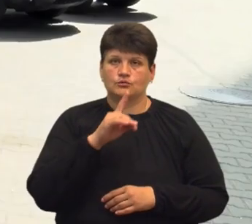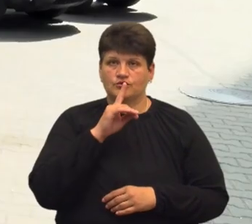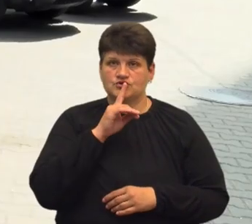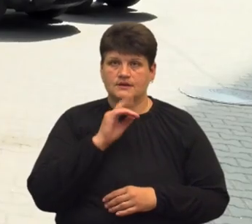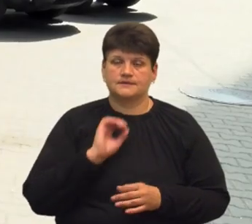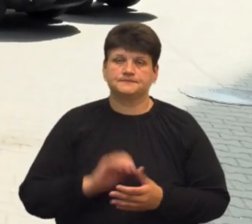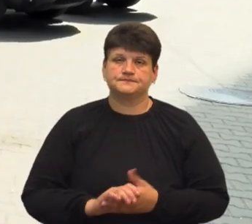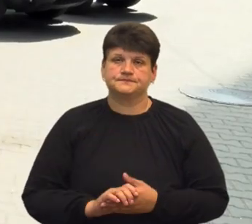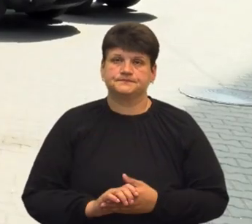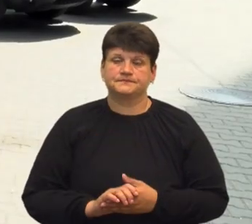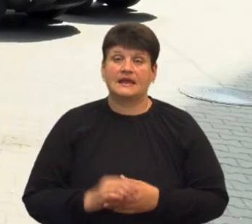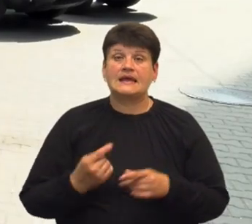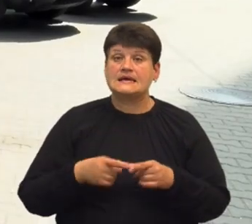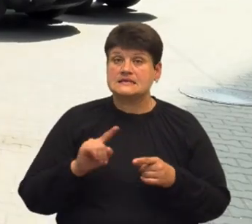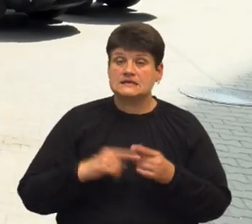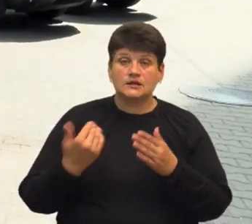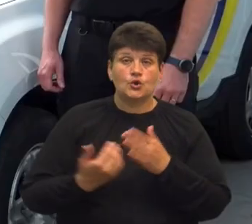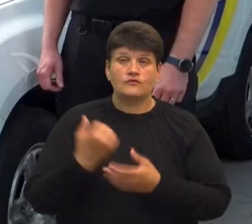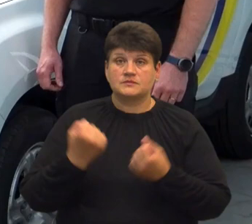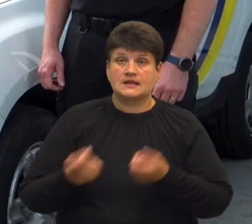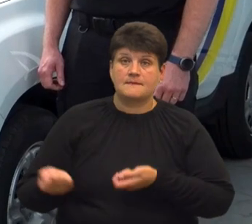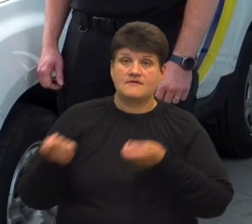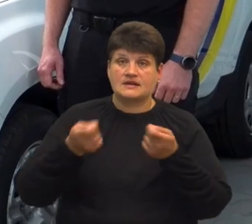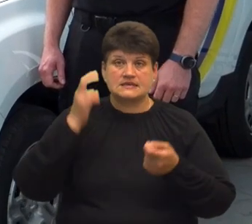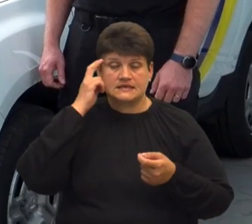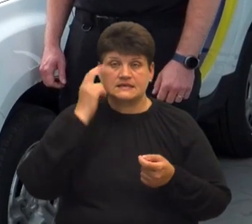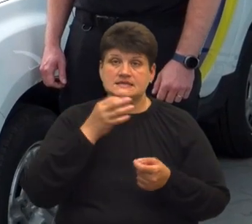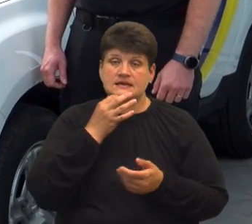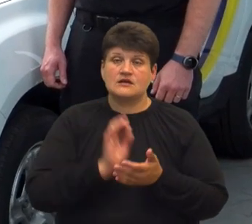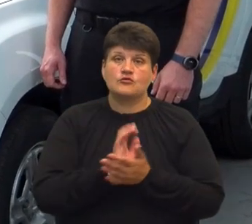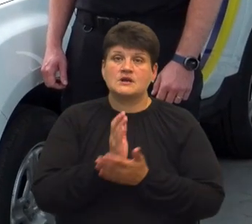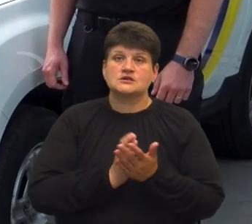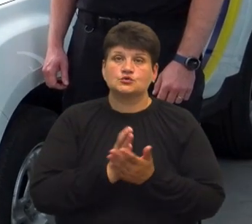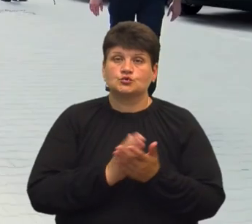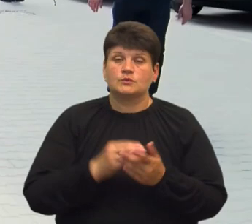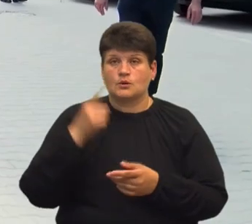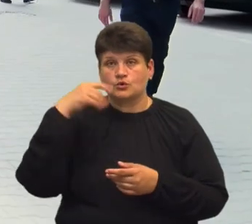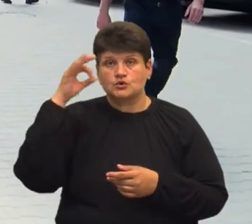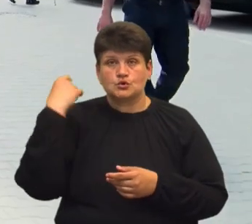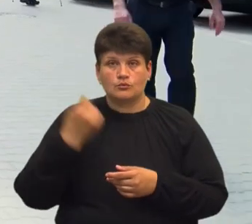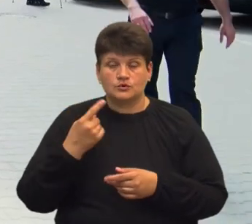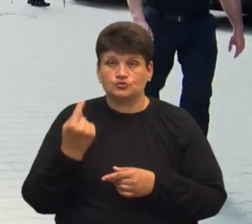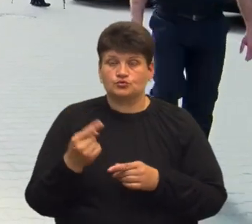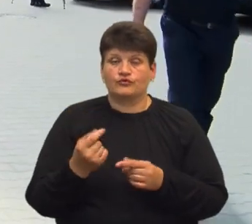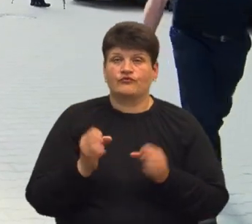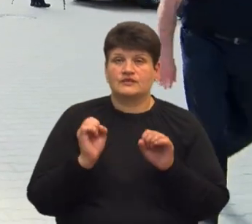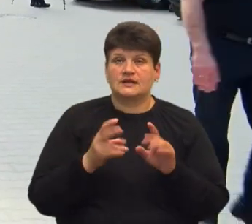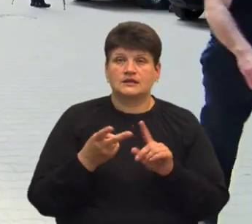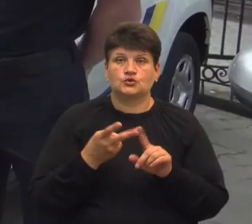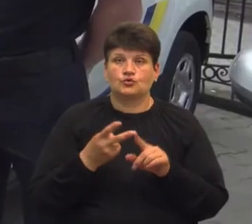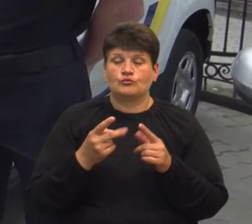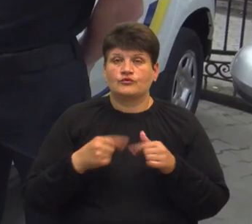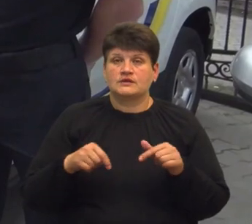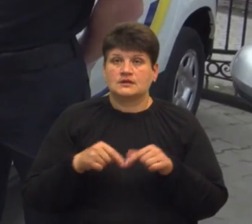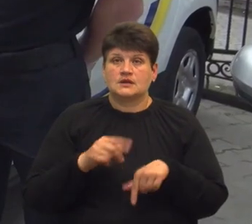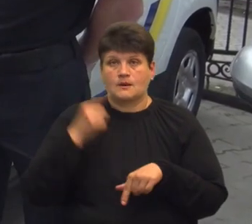Ці машини нові. Їх привезли з Києва, розповіли у прислужбі Нацполіції Тернопільщини. Одну із автівок віддали другому відділення поліцію у